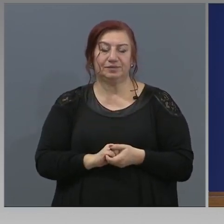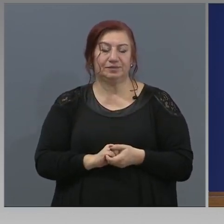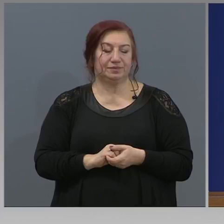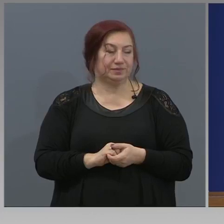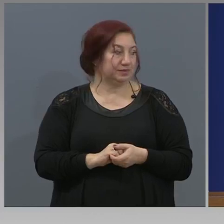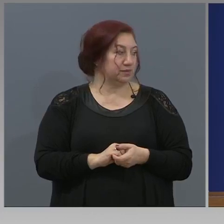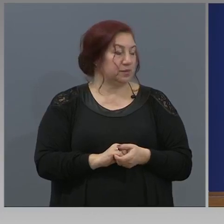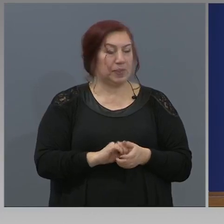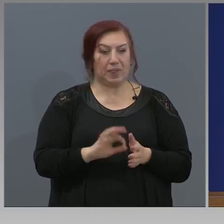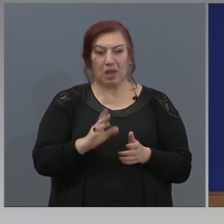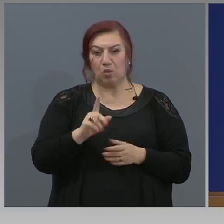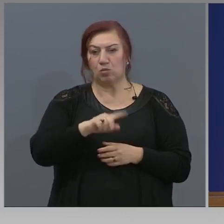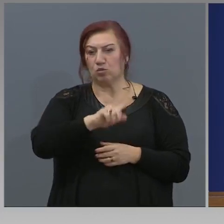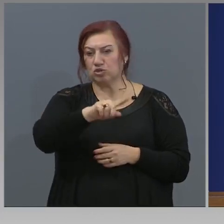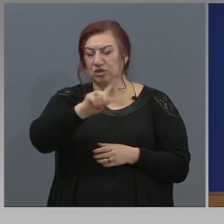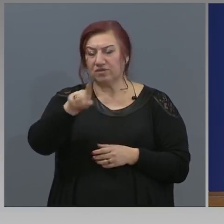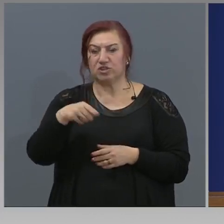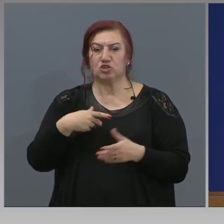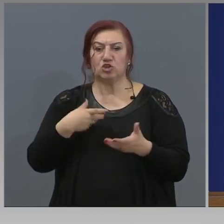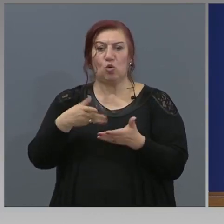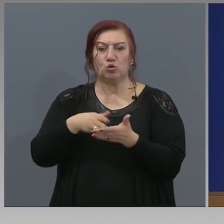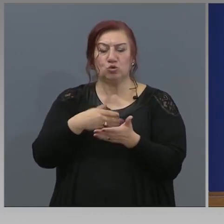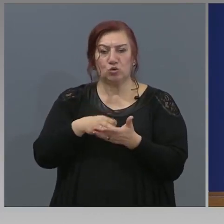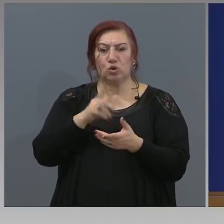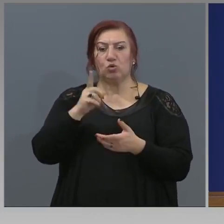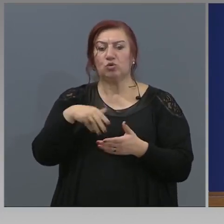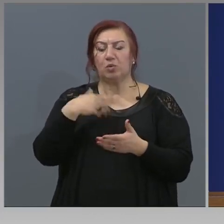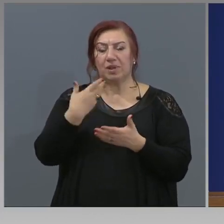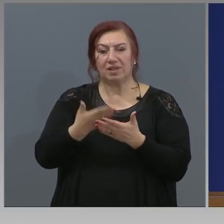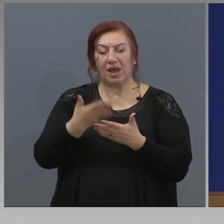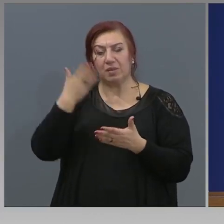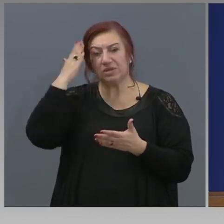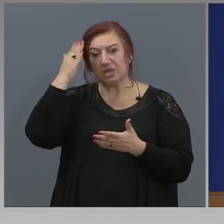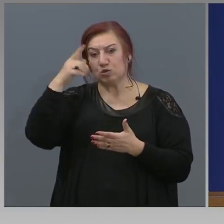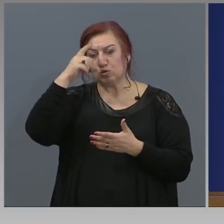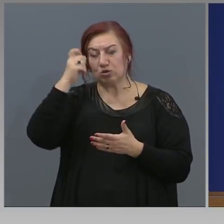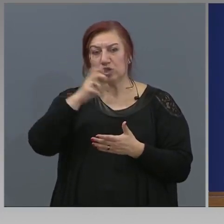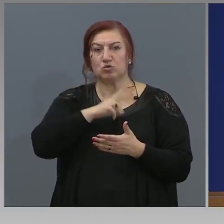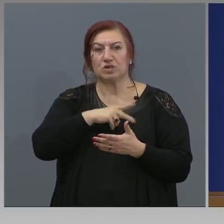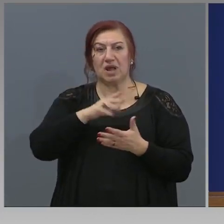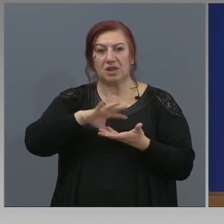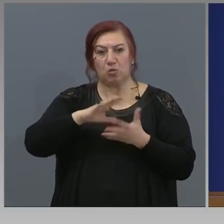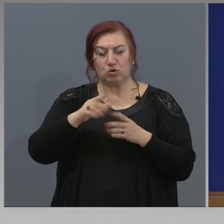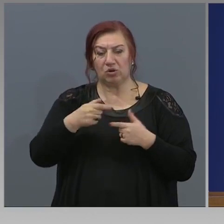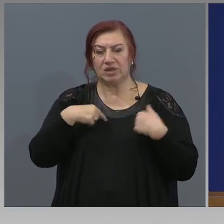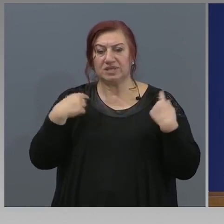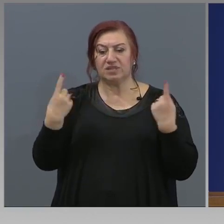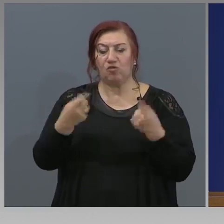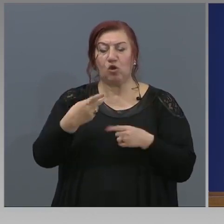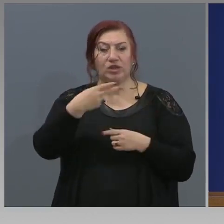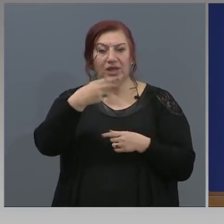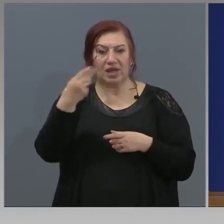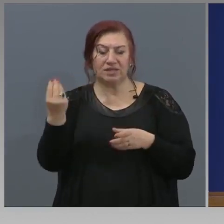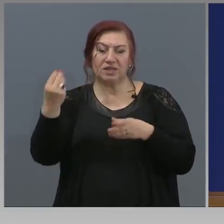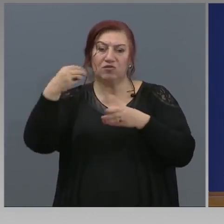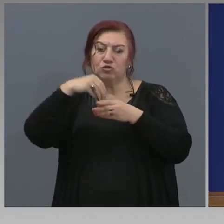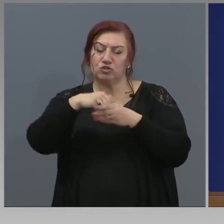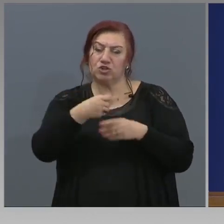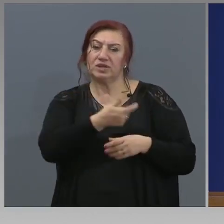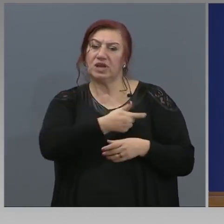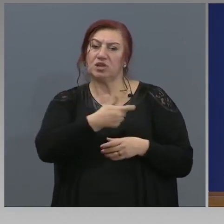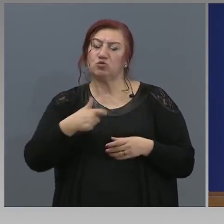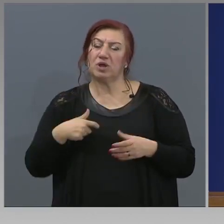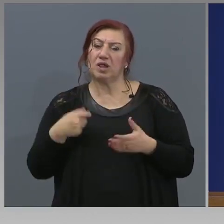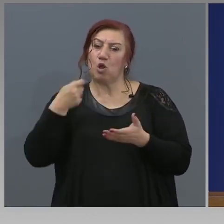Почти всички услуги, които предлага Министерство на труда и социалната политика, са всички свои агенции, включително и Националния